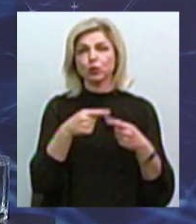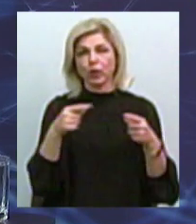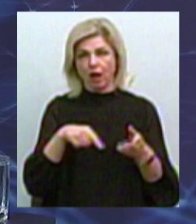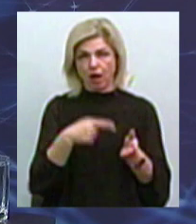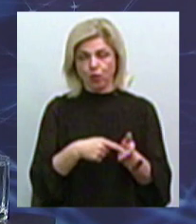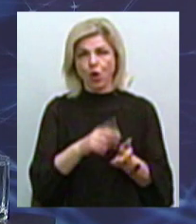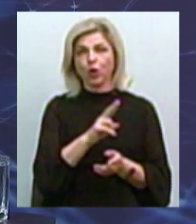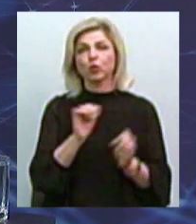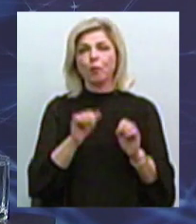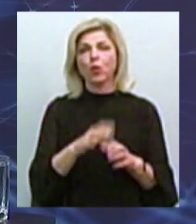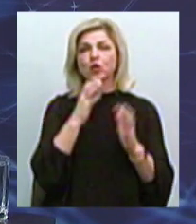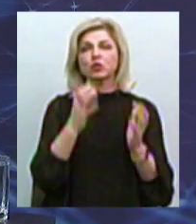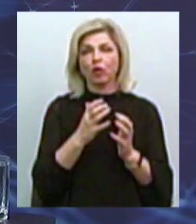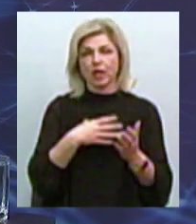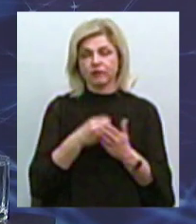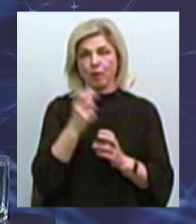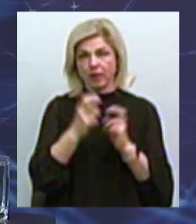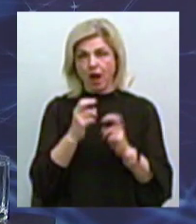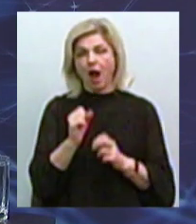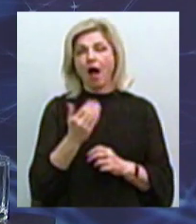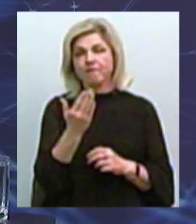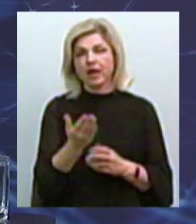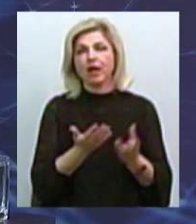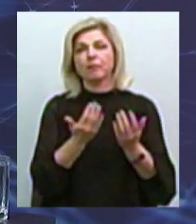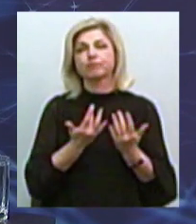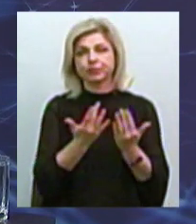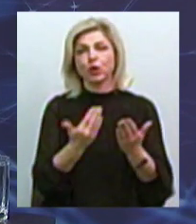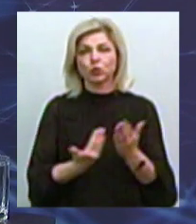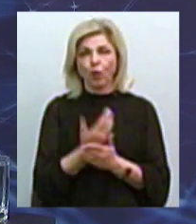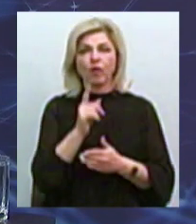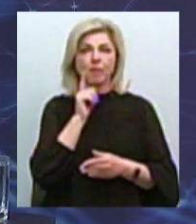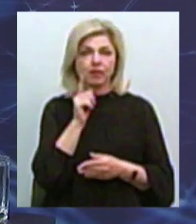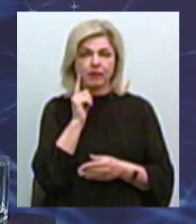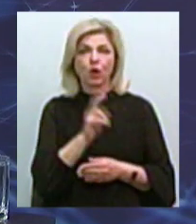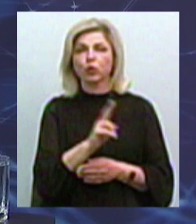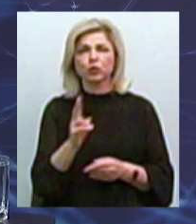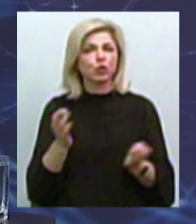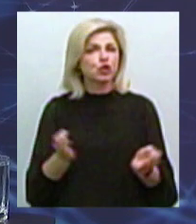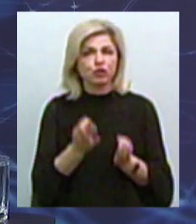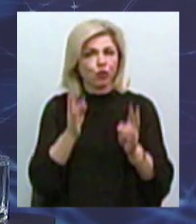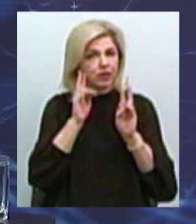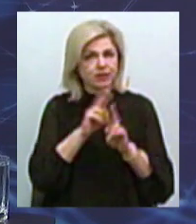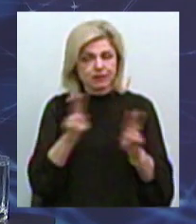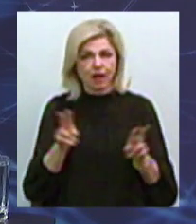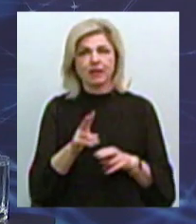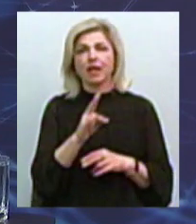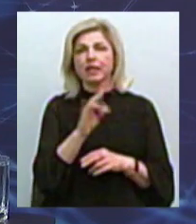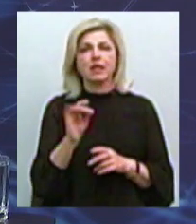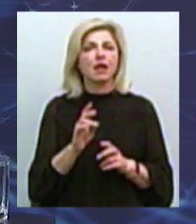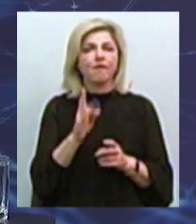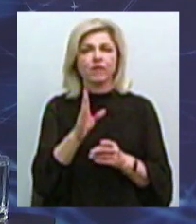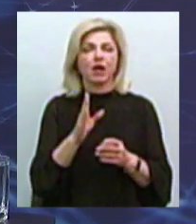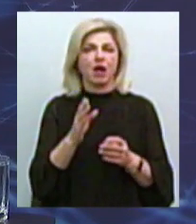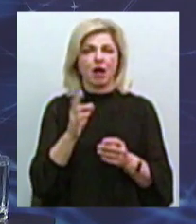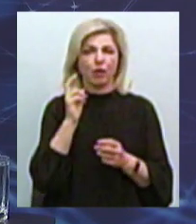восстанавливать подвижной состав. А в итоге вы набираете новых молодых, которые толком ничего не знают ни в подвижном составе, ни в